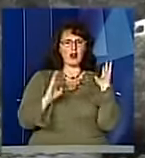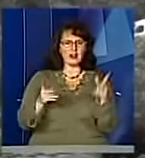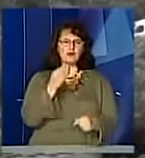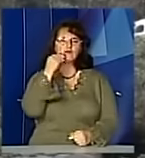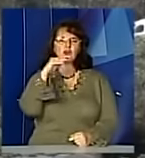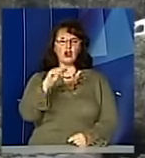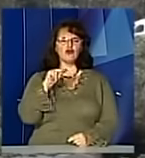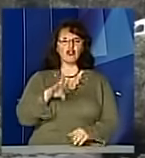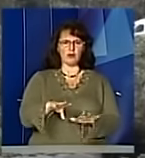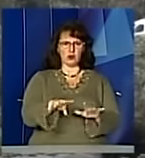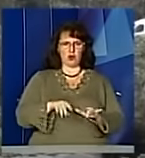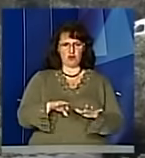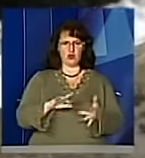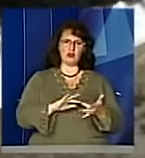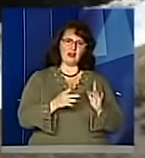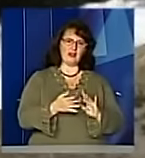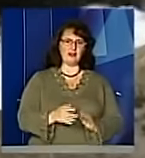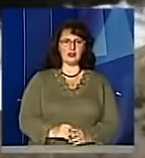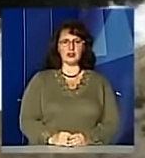подорожі та всесвітня павутина.